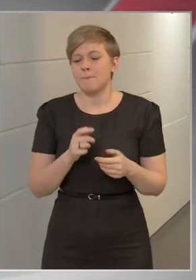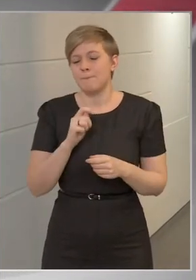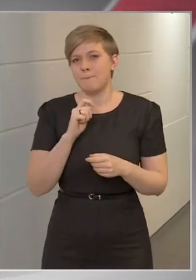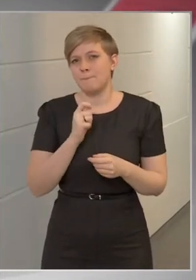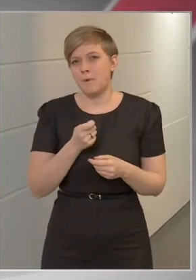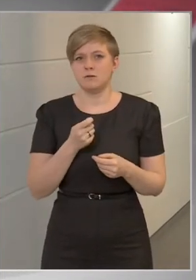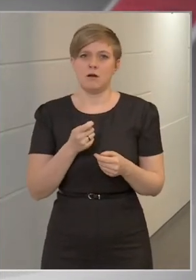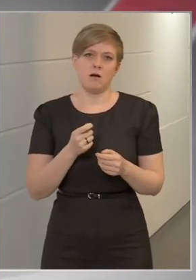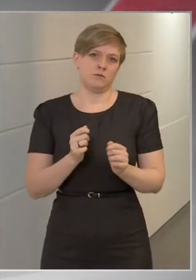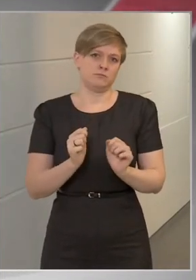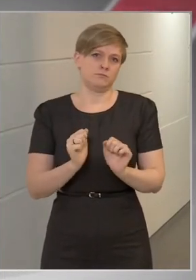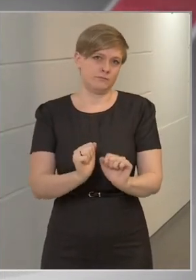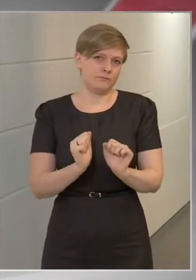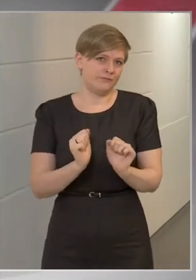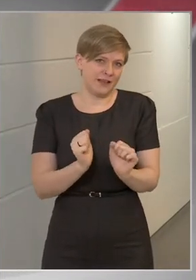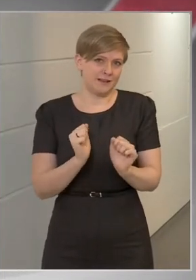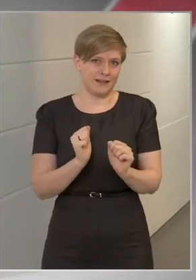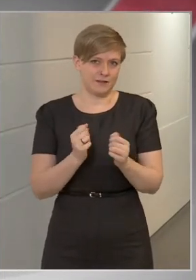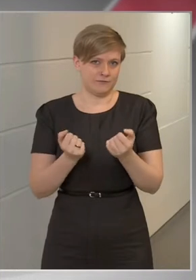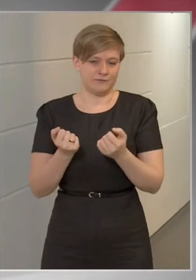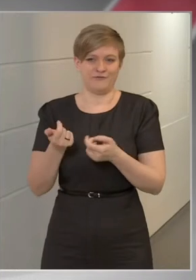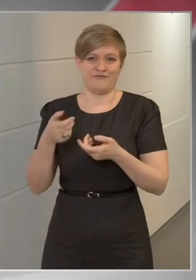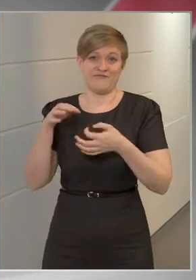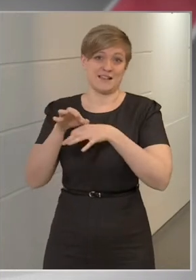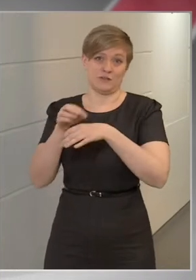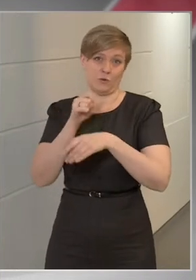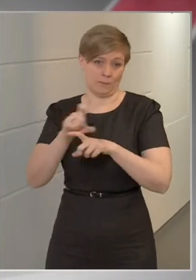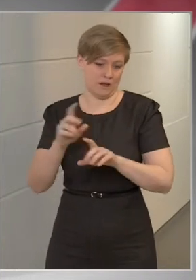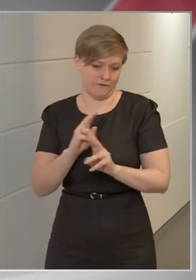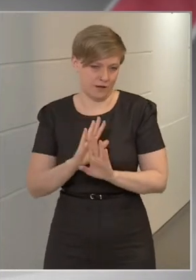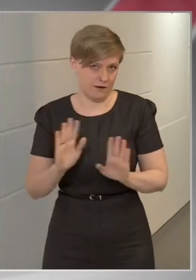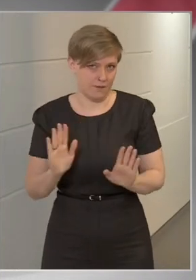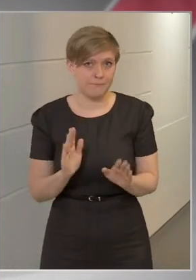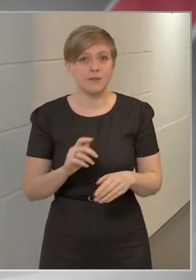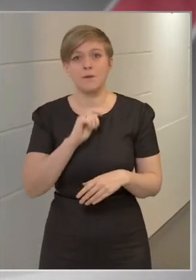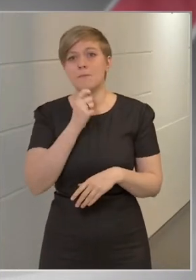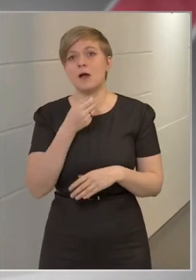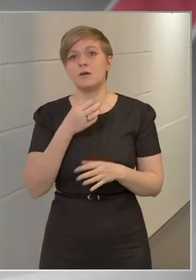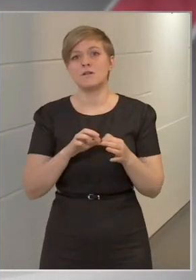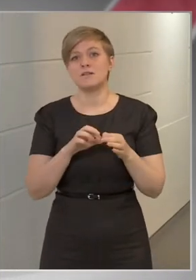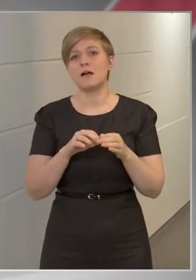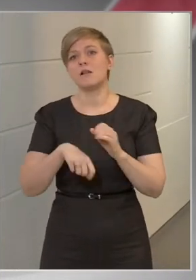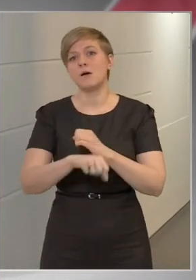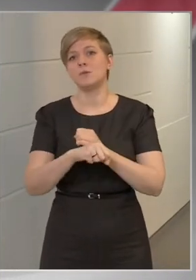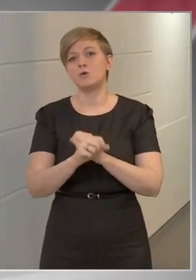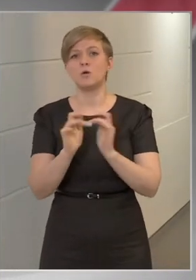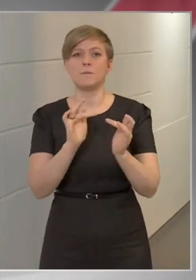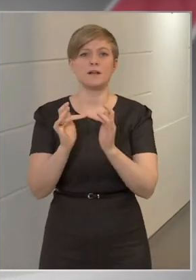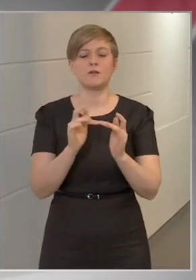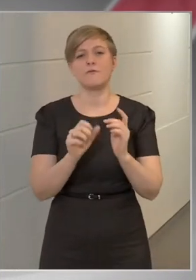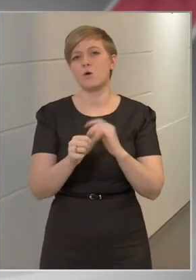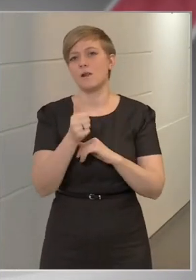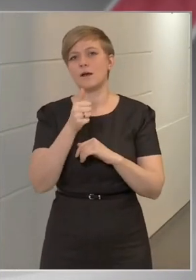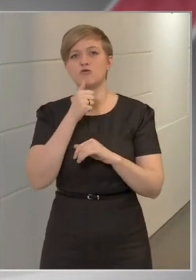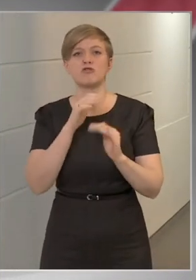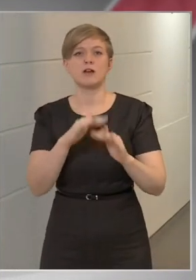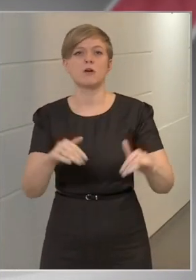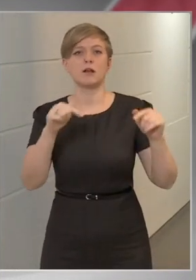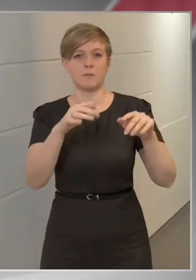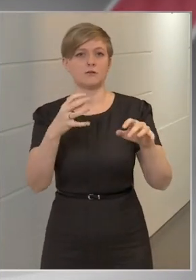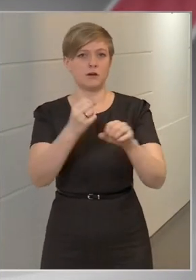véletvezetők miatt van, hanem a magyar országi labdarúgó mérkőzésekre, működés a Puskás Arénában